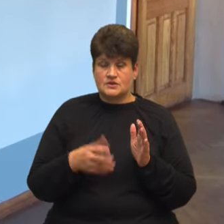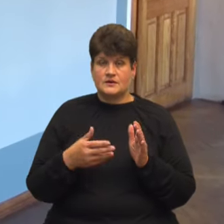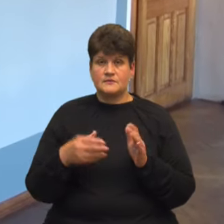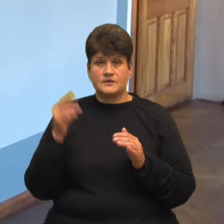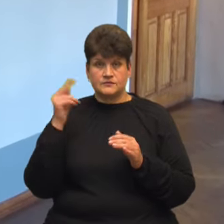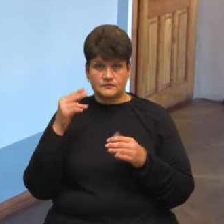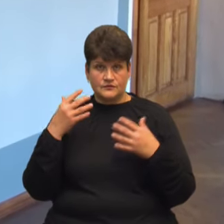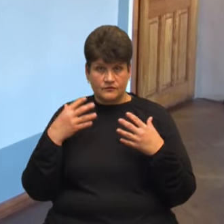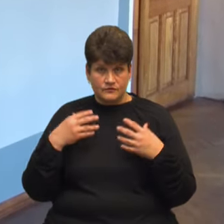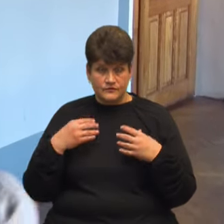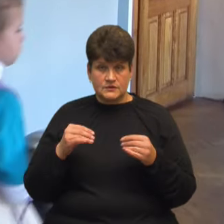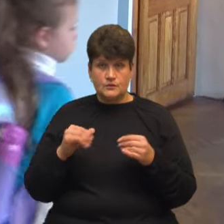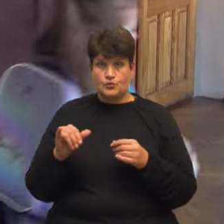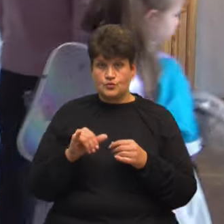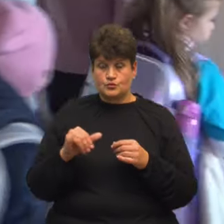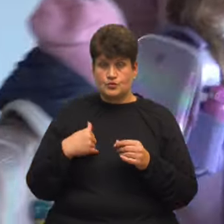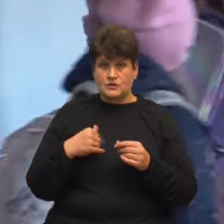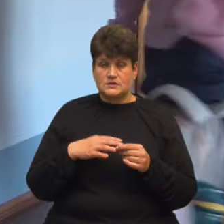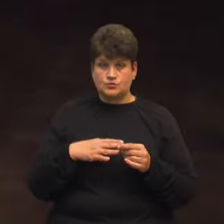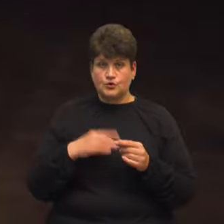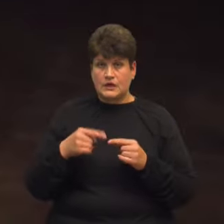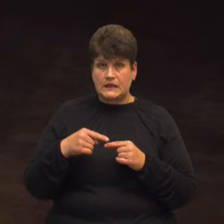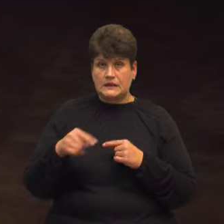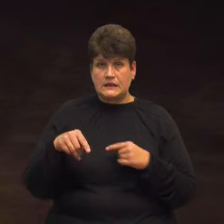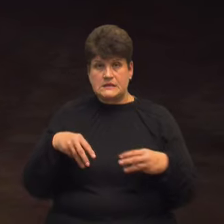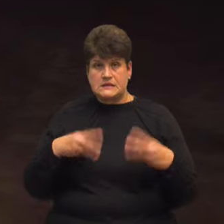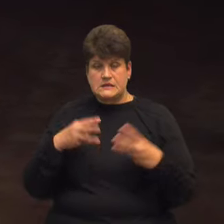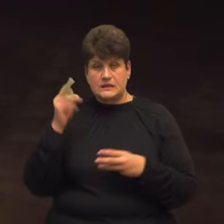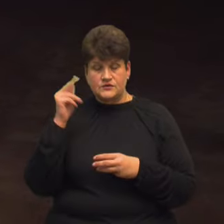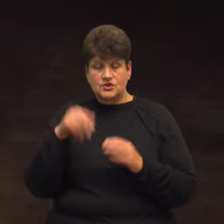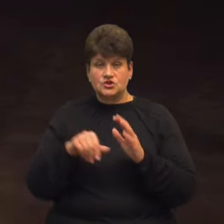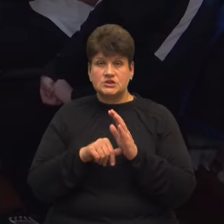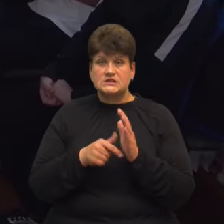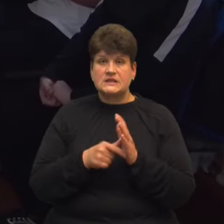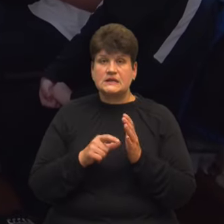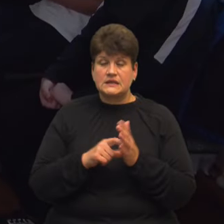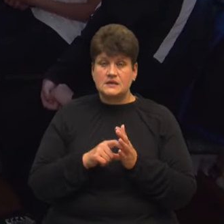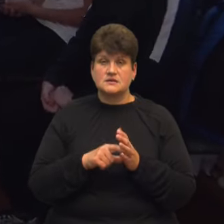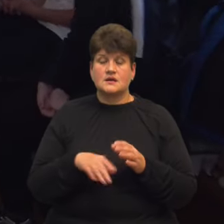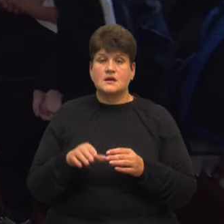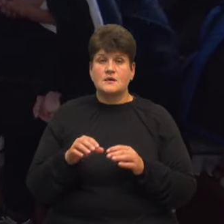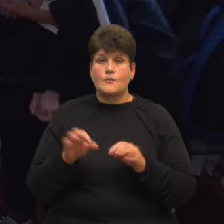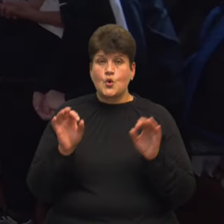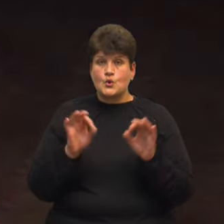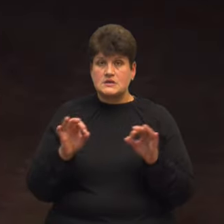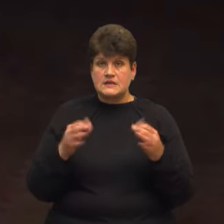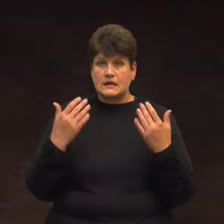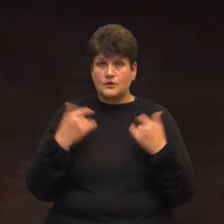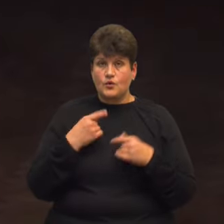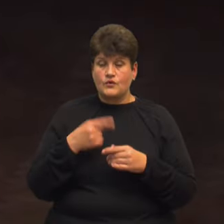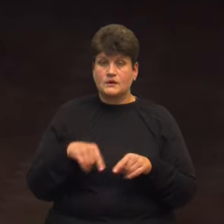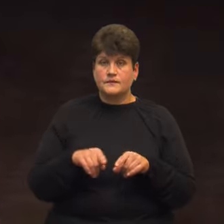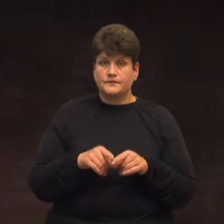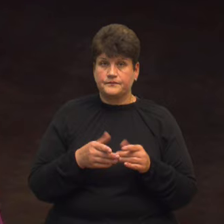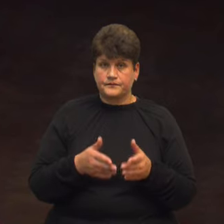вдівчилися вже по суботах на сполудистанційне навчання Шостикласник Владислав Соколишин про осінні канікули каже Ми